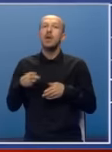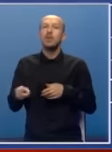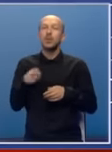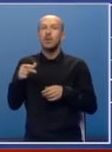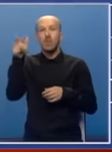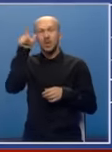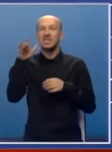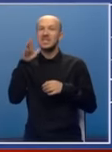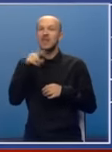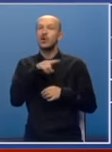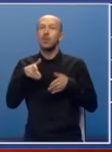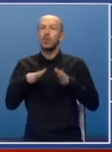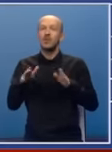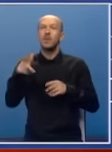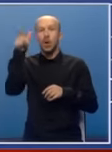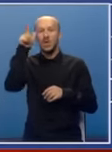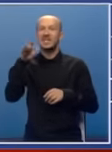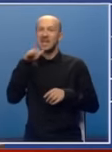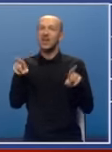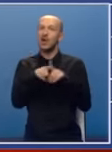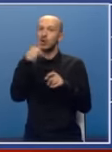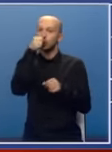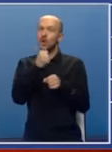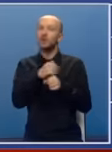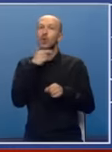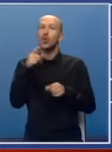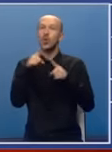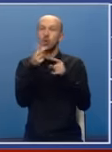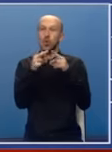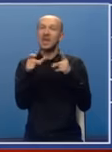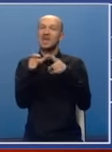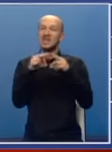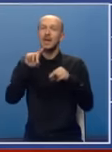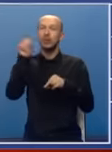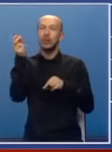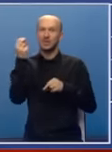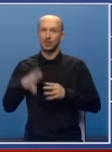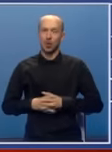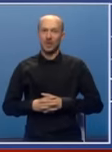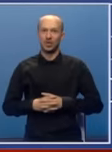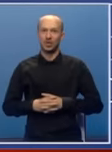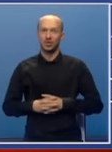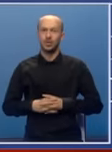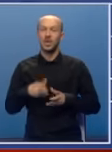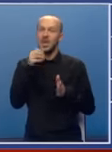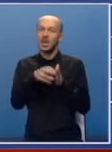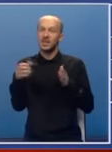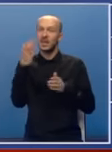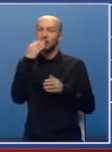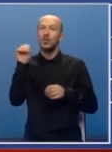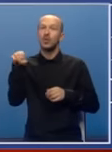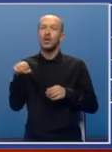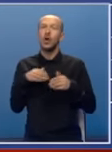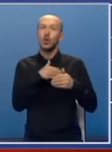-Sarajevu, izradnja puteva Beograd-Sarajevu kao što radimo mnogo toga sa Republikom Srpskom i nastavit ćemo da